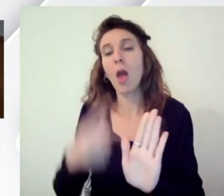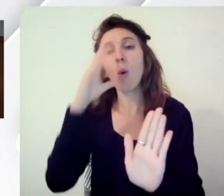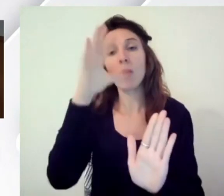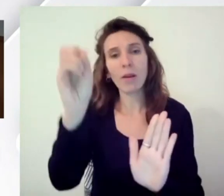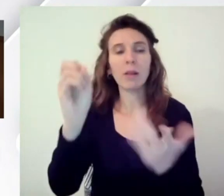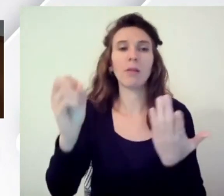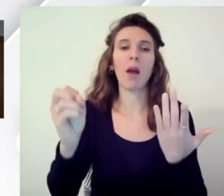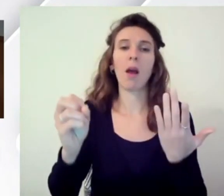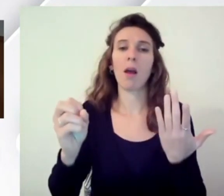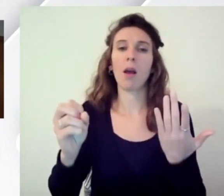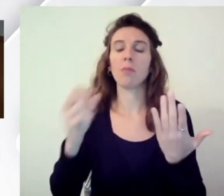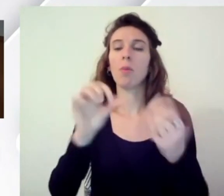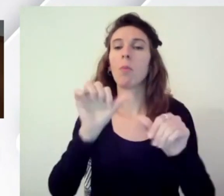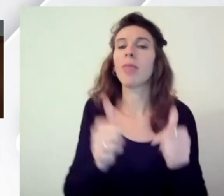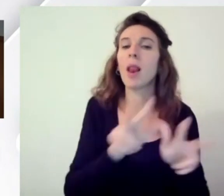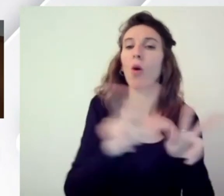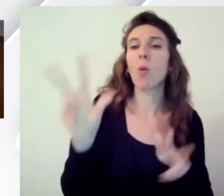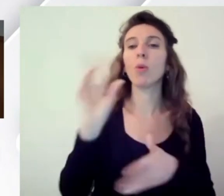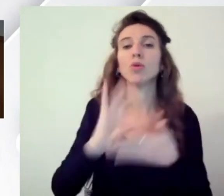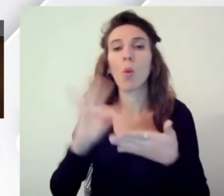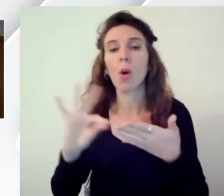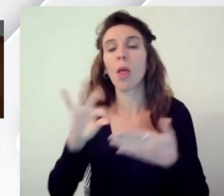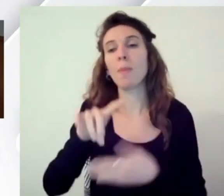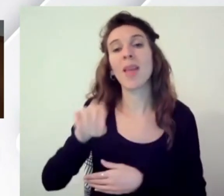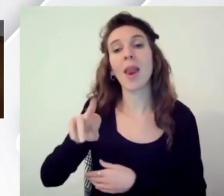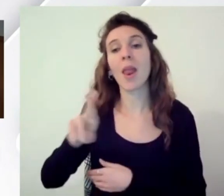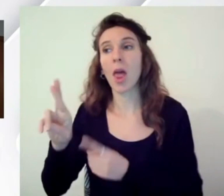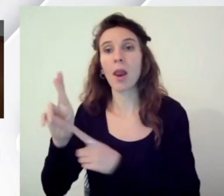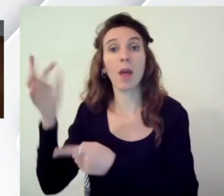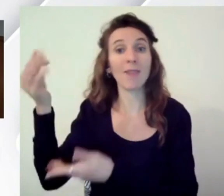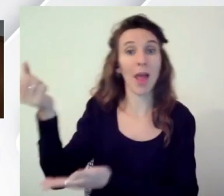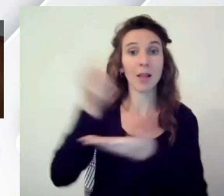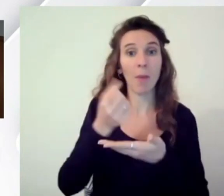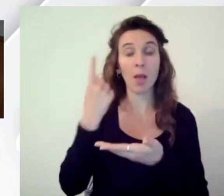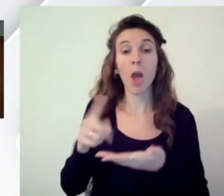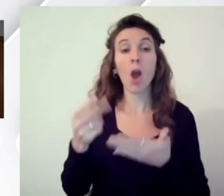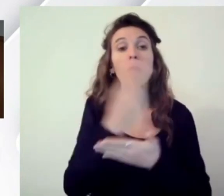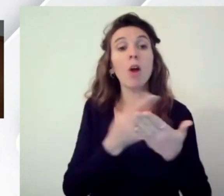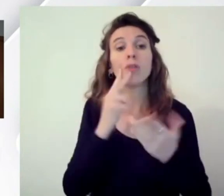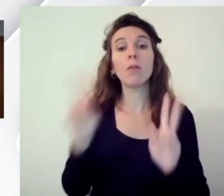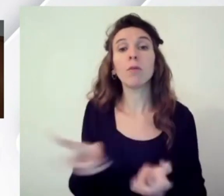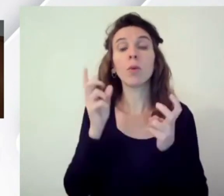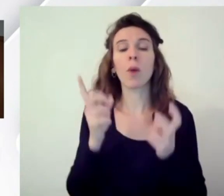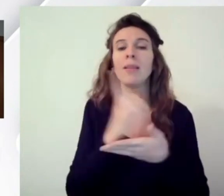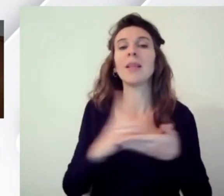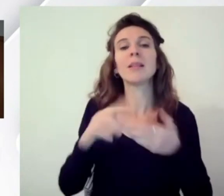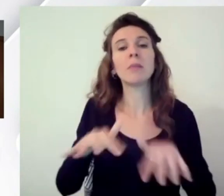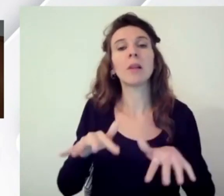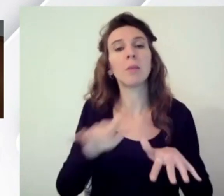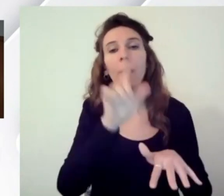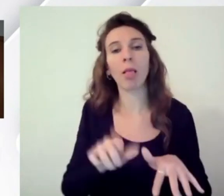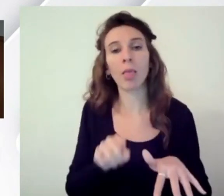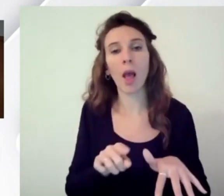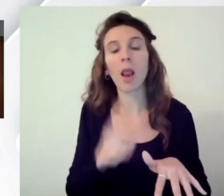modelli per i siti dei comuni e delle scuole che TNRR sta finanziando sono progetti che usano il design system del paese e vogliono dimostrare di